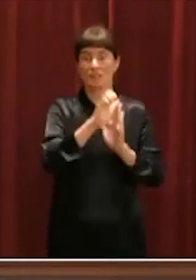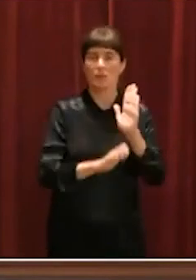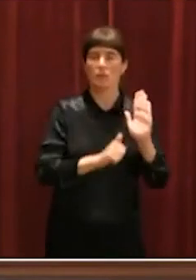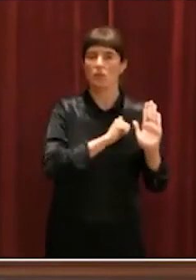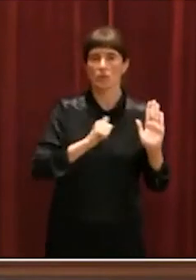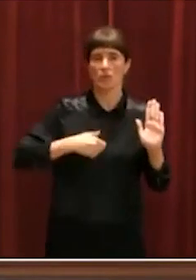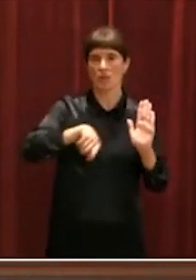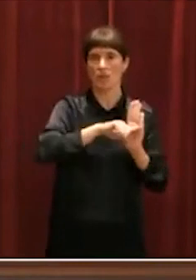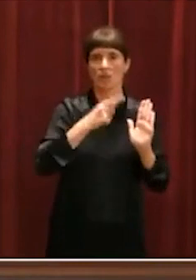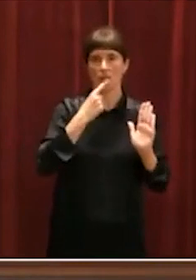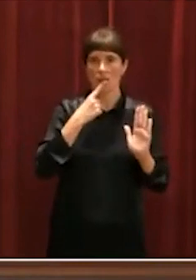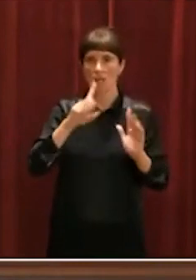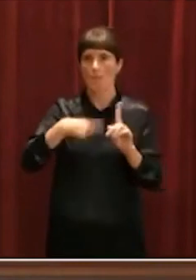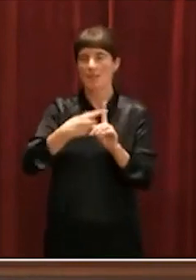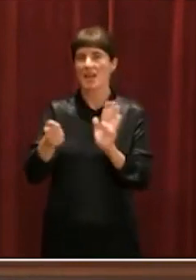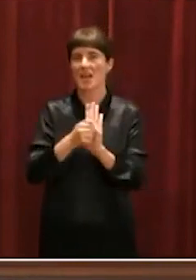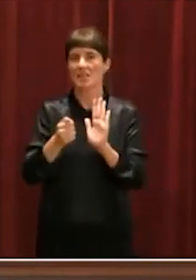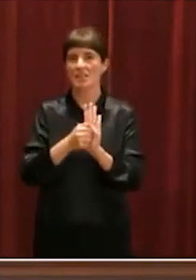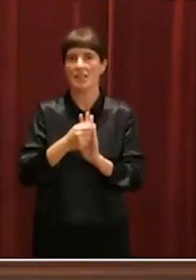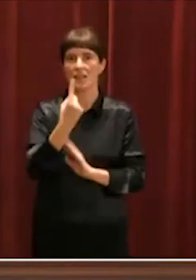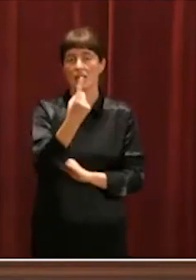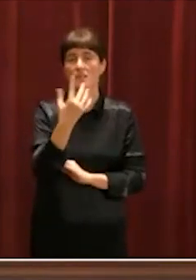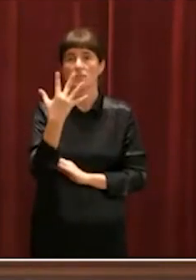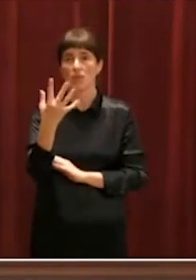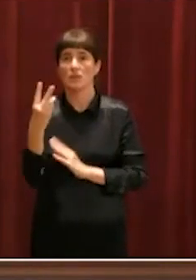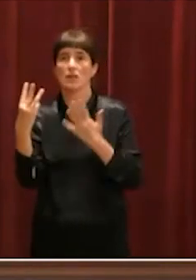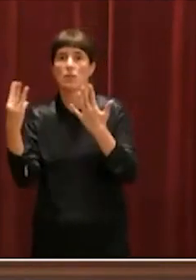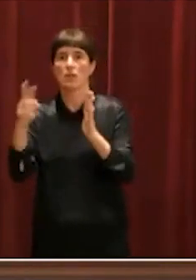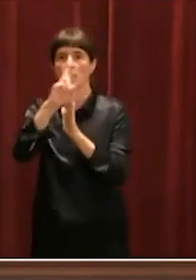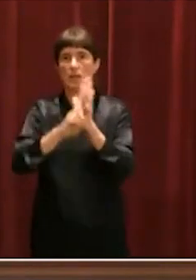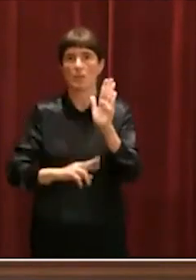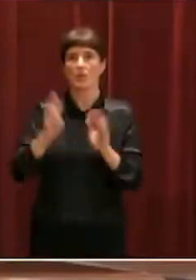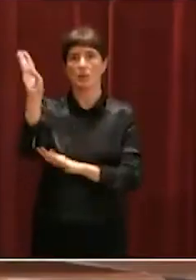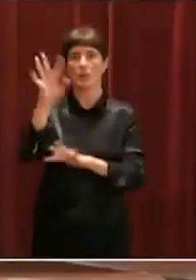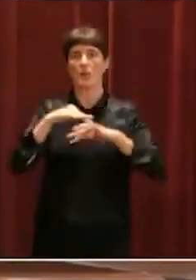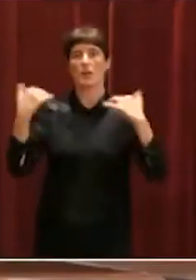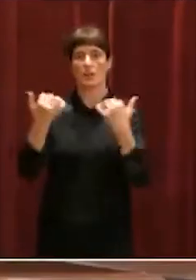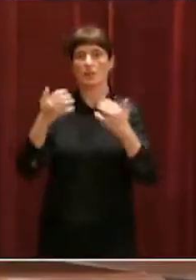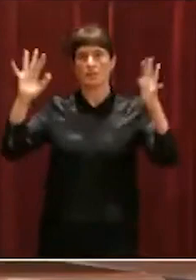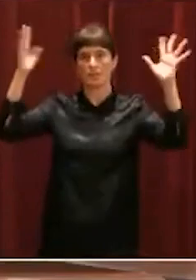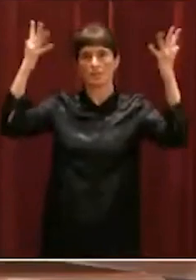i l'article 158 del Reglament del Parlament. S'aixeca la sessió. Gràcies.